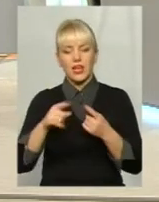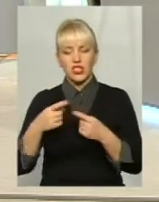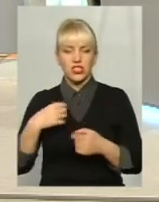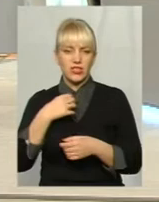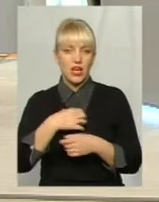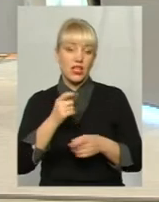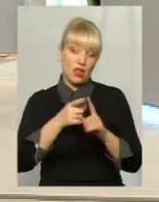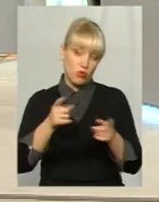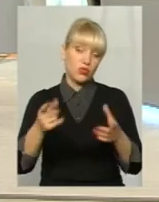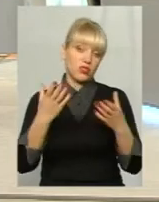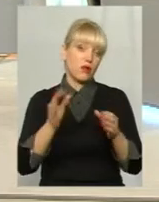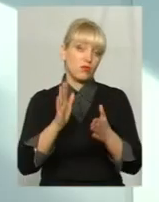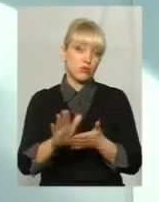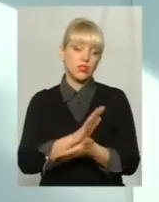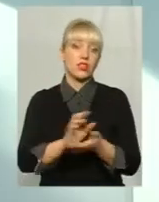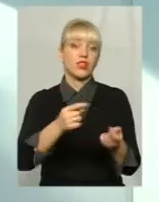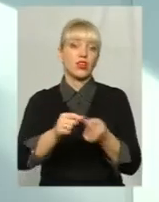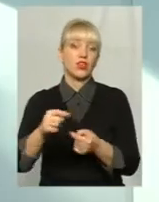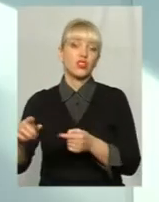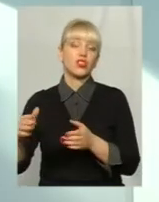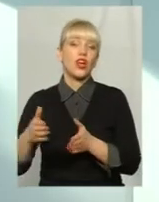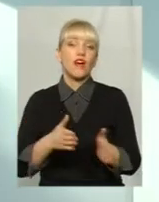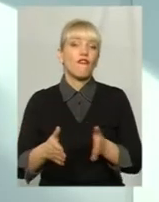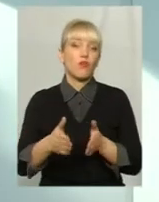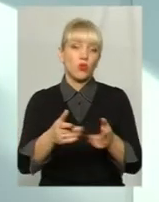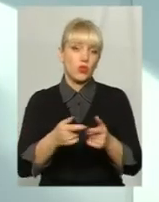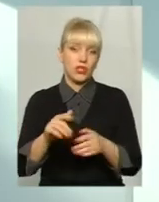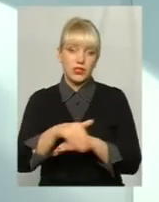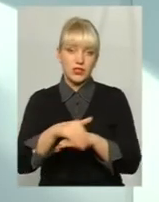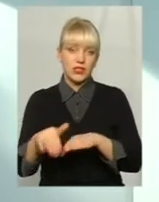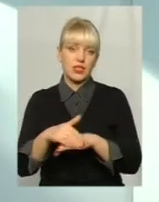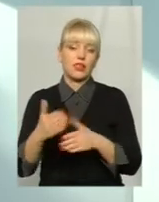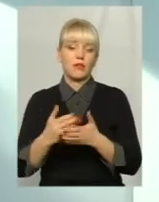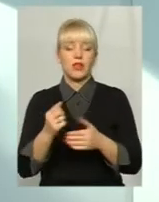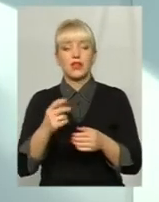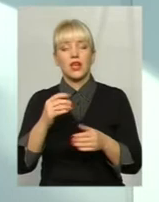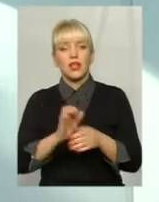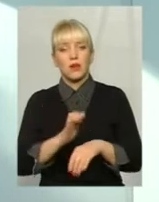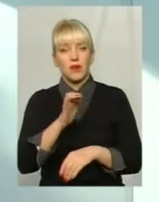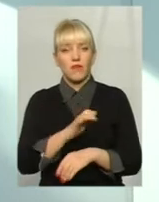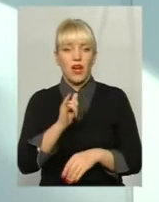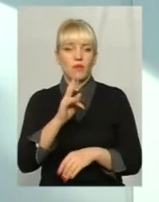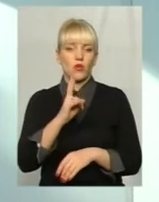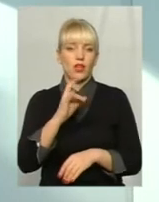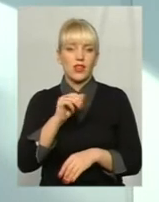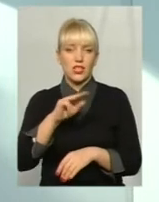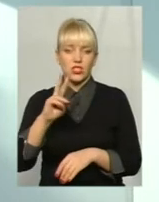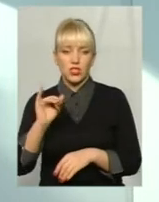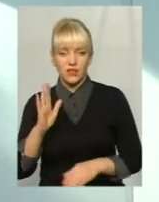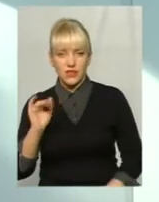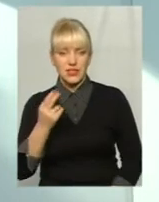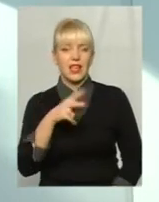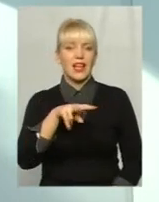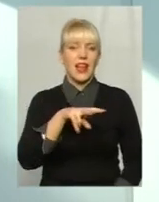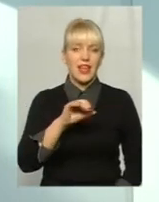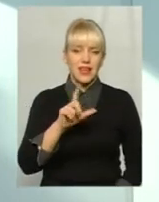будемо розчищати інші вулиці. В кожний мікрорайон ми направляємо техніку, там, Книжківці, там, Лєзнєво, Дальні Гречани і